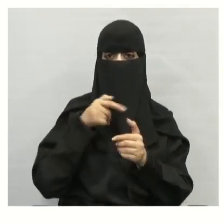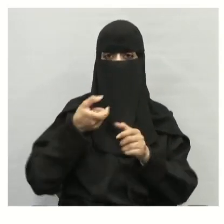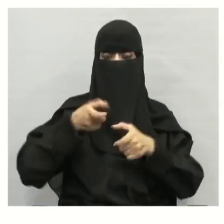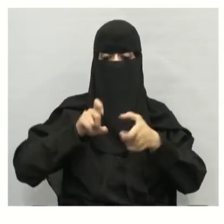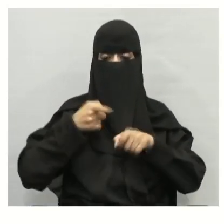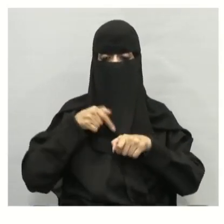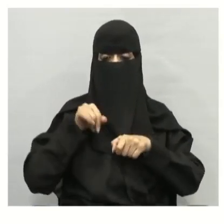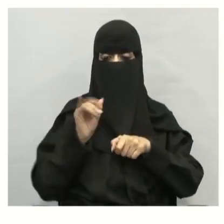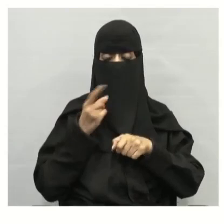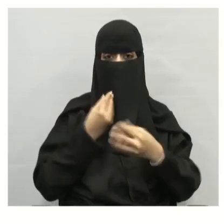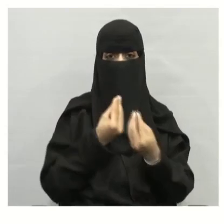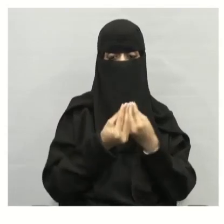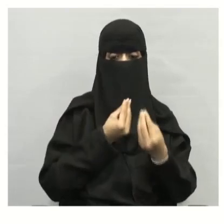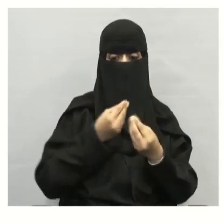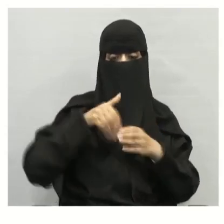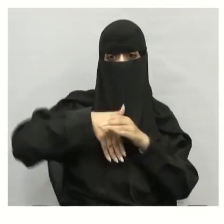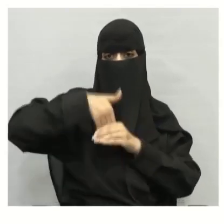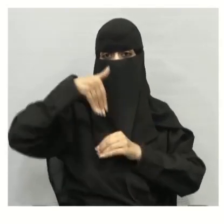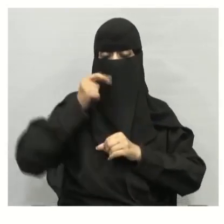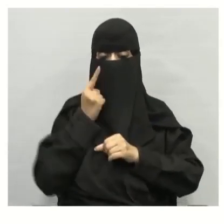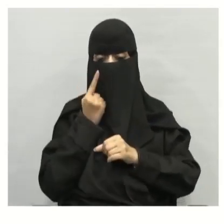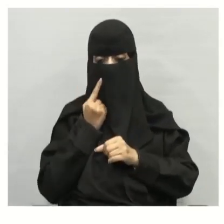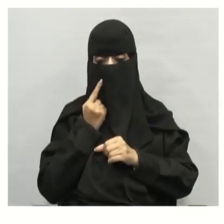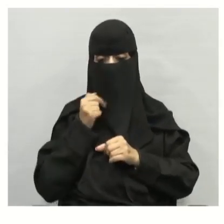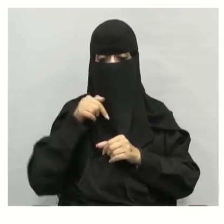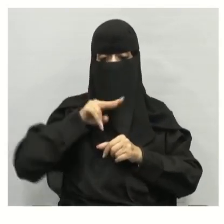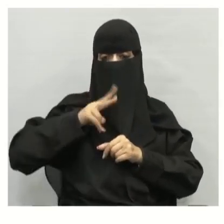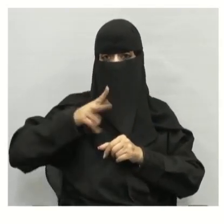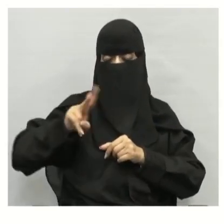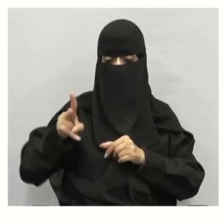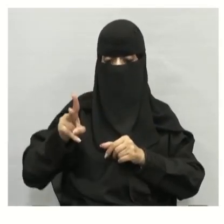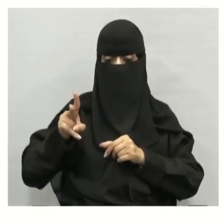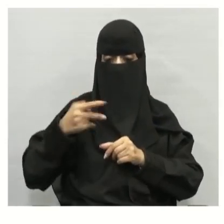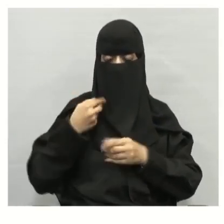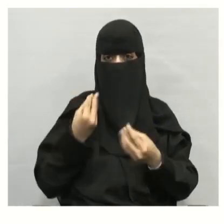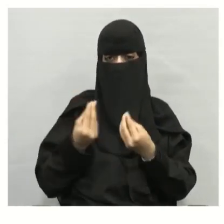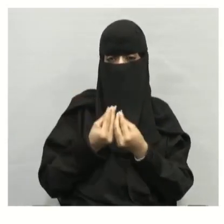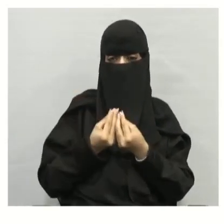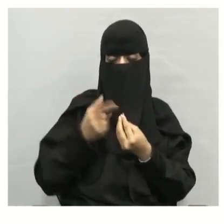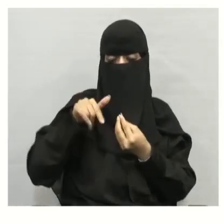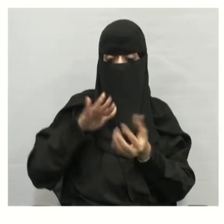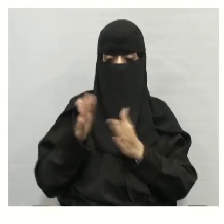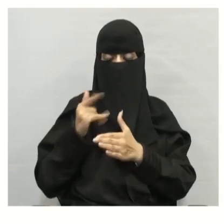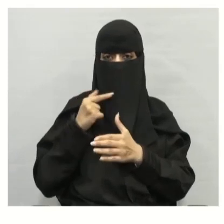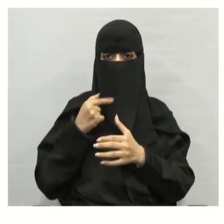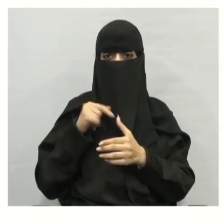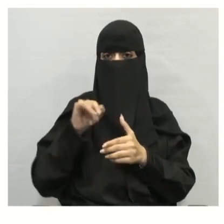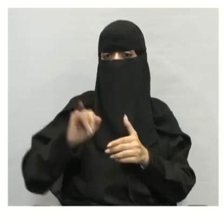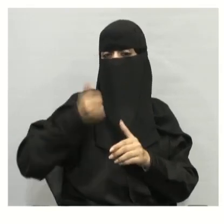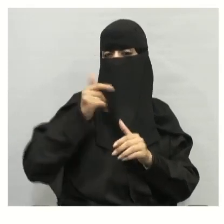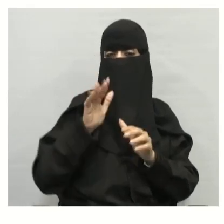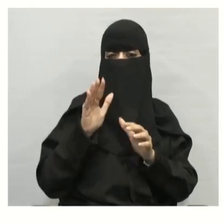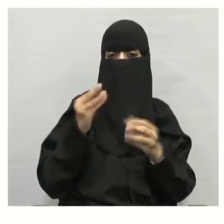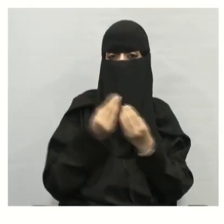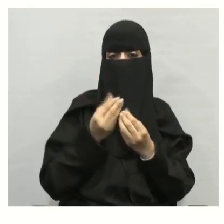يتكون النظام البيئي من تفاعل المخلوقات الحية بعضها مع بعض ومع